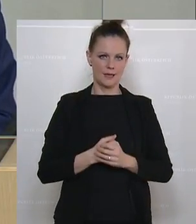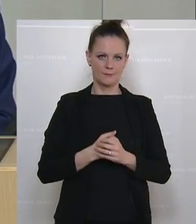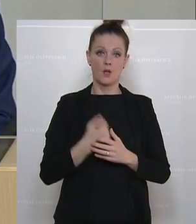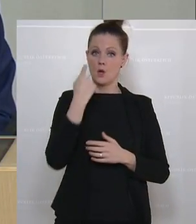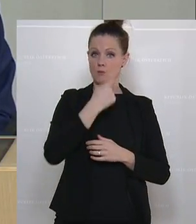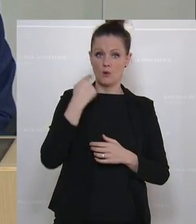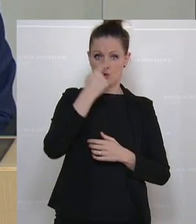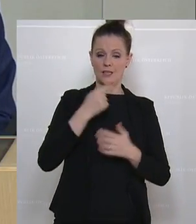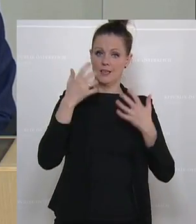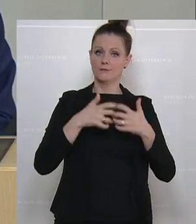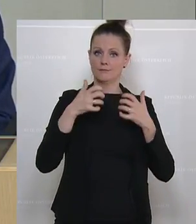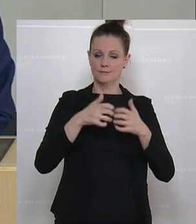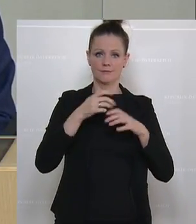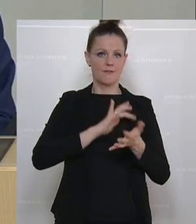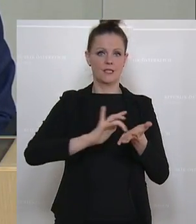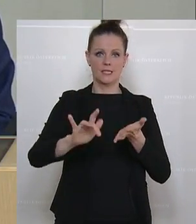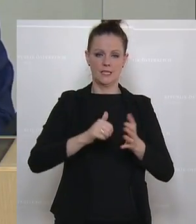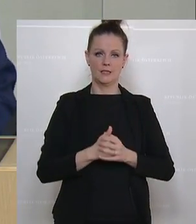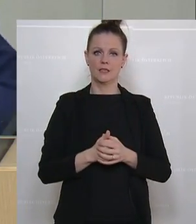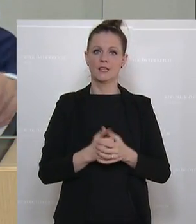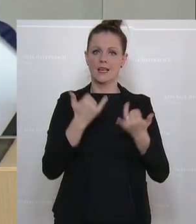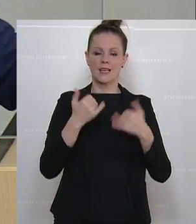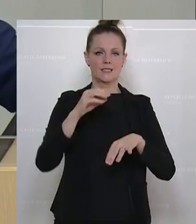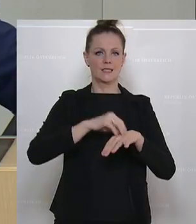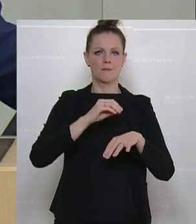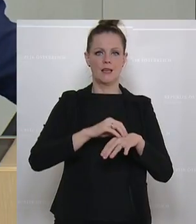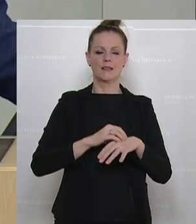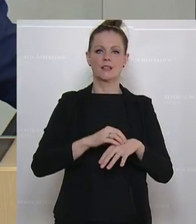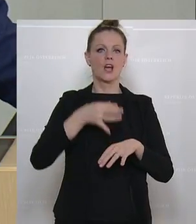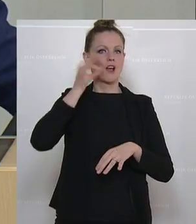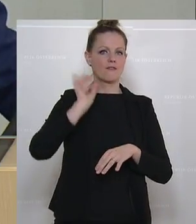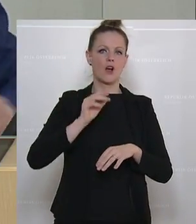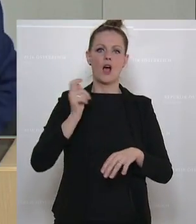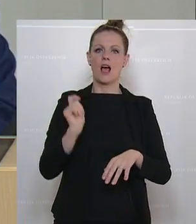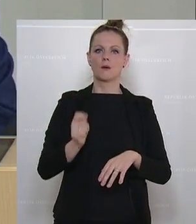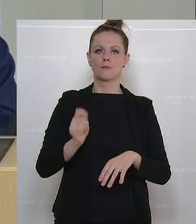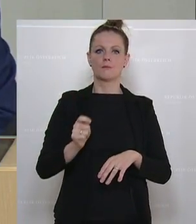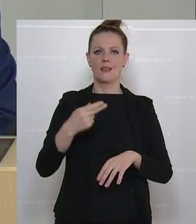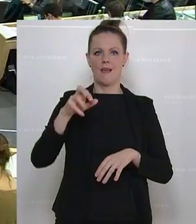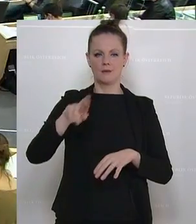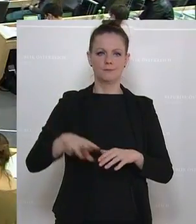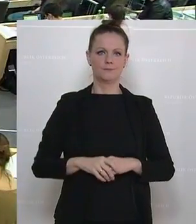mündliche Berichterstattung wurde verzichtet. Und zu Wort gemeldet ist die Frau Abgeordnete Herr.